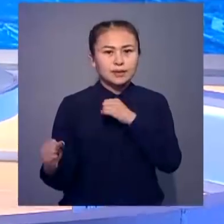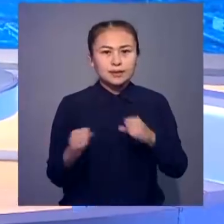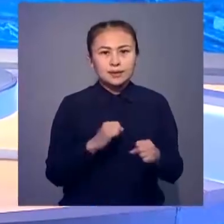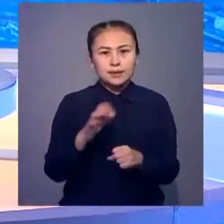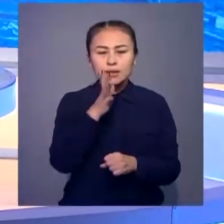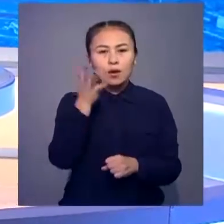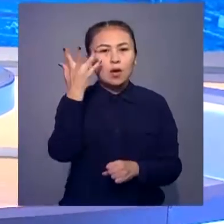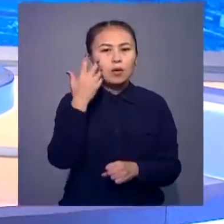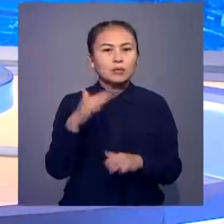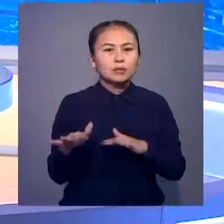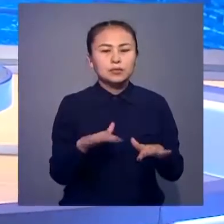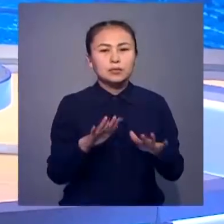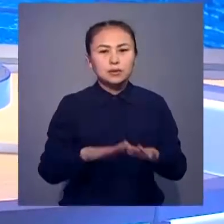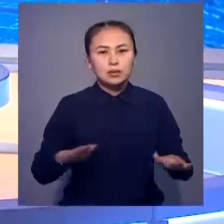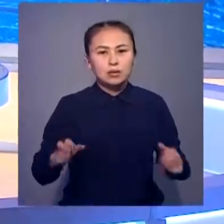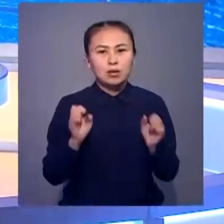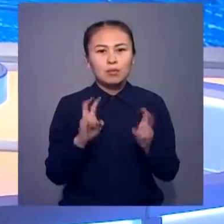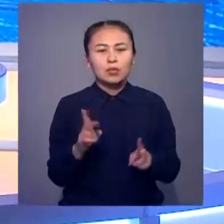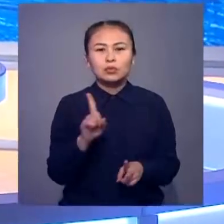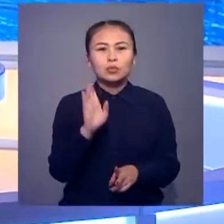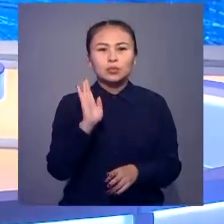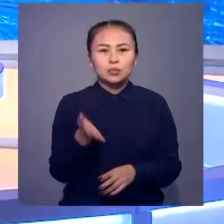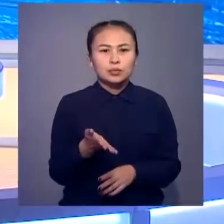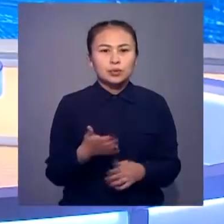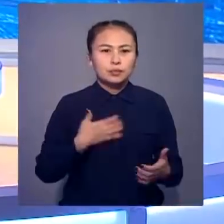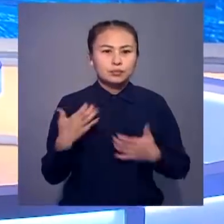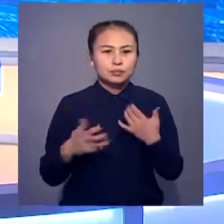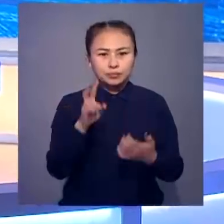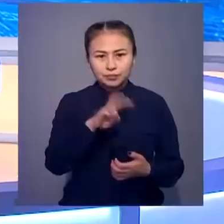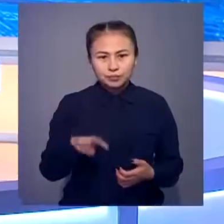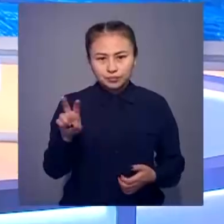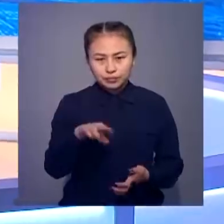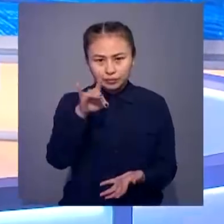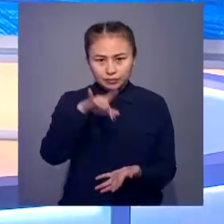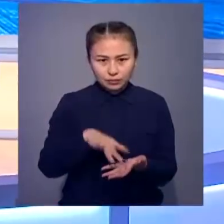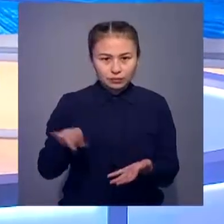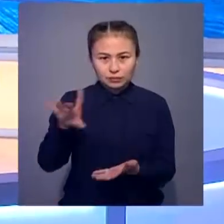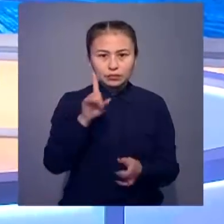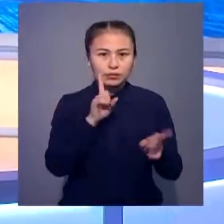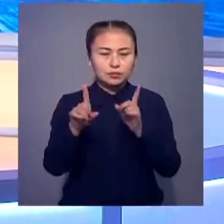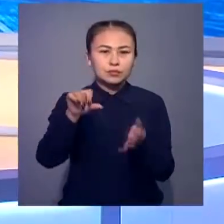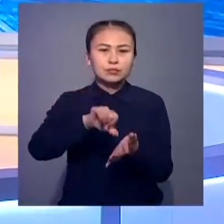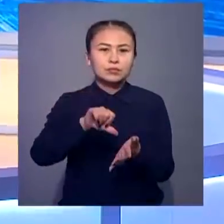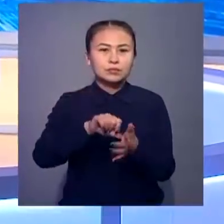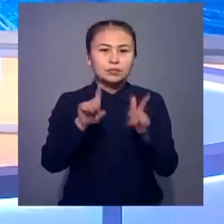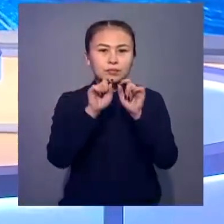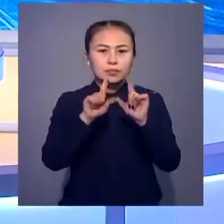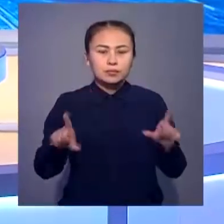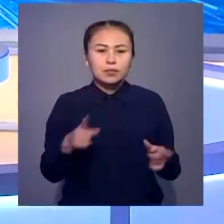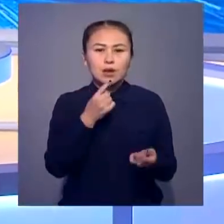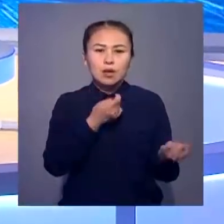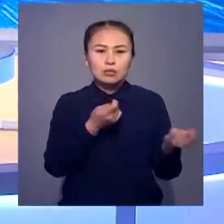жер сілкінісі кезінде балар қауіпсіздігі не болмақ деп алаңдауда. Бұш кекте өткен орталға әзе форумының қатсыушылары